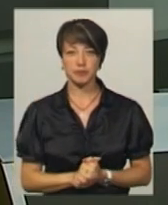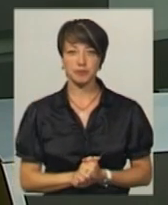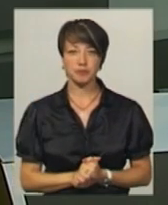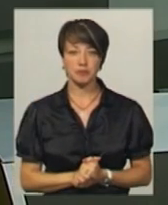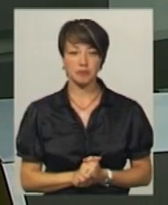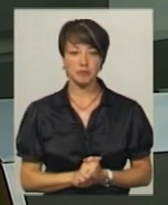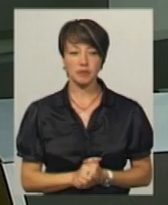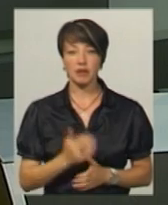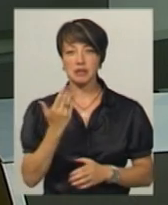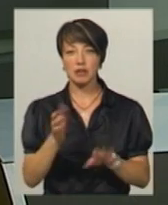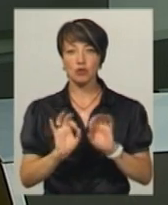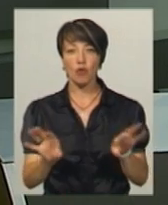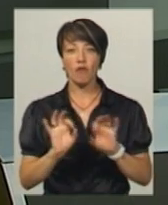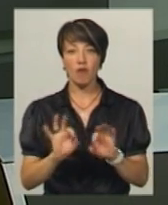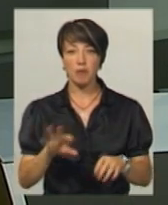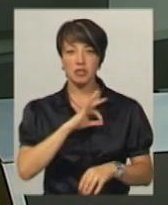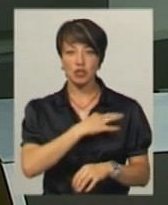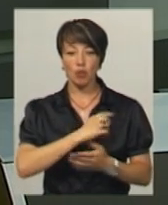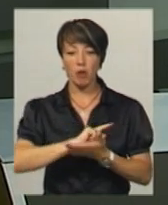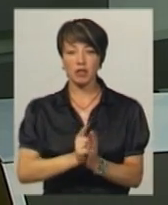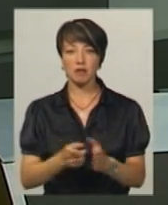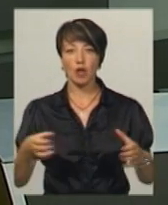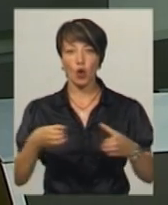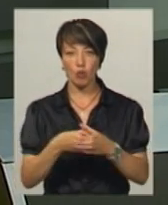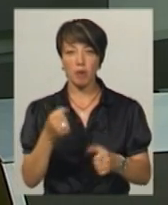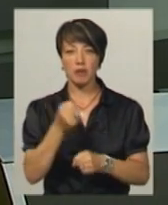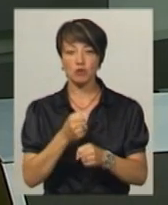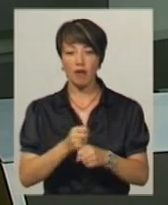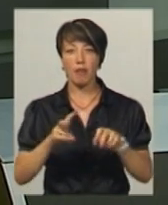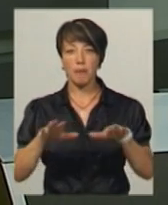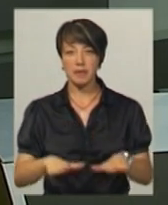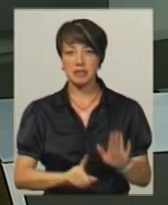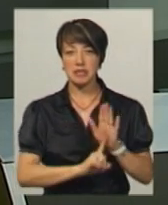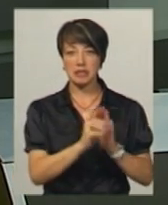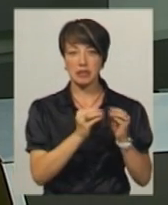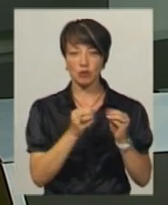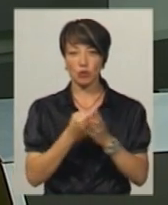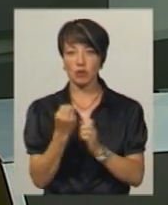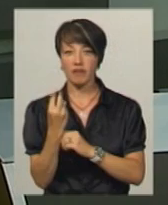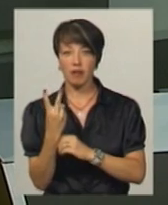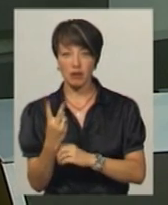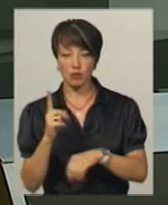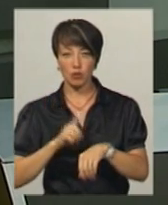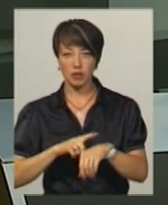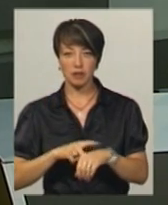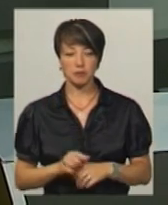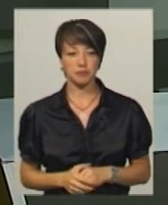Берестовська. За її словами, слідчо-оперативна група працювала на місці з 10.00 до 12.00.